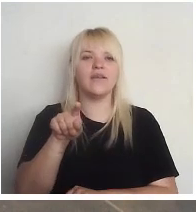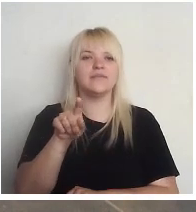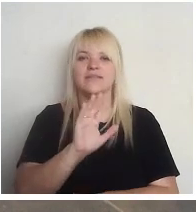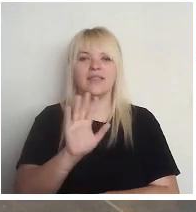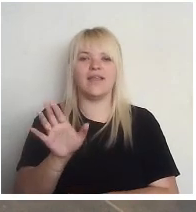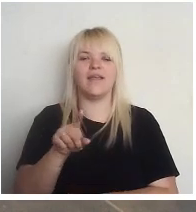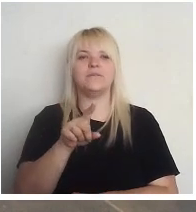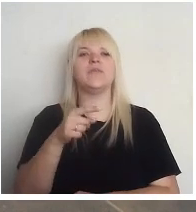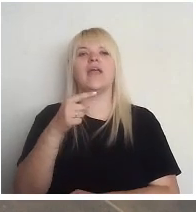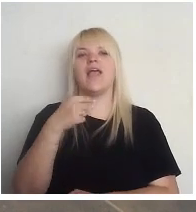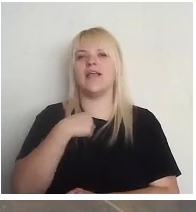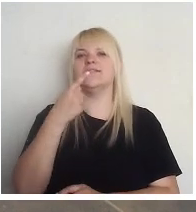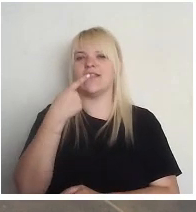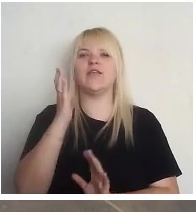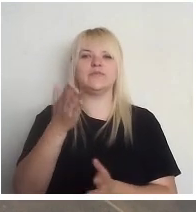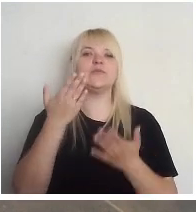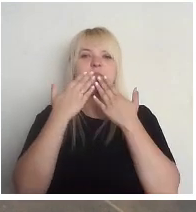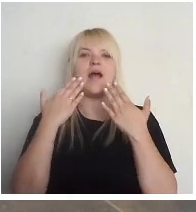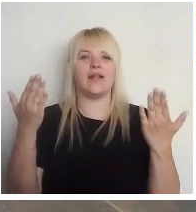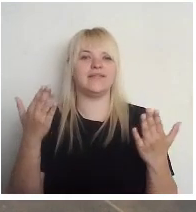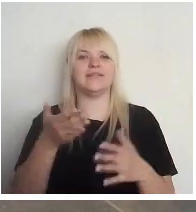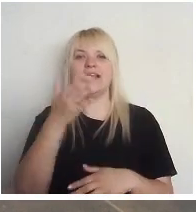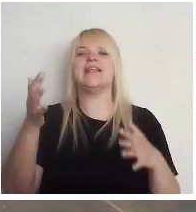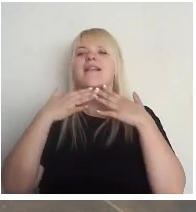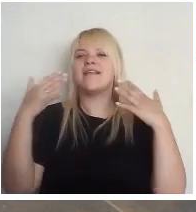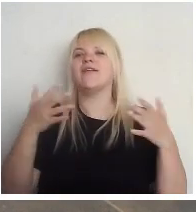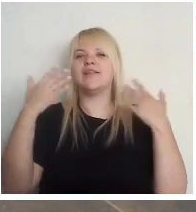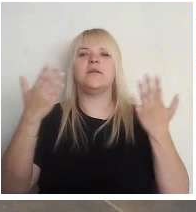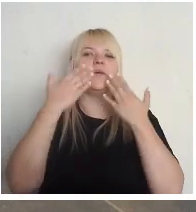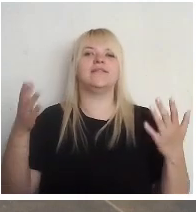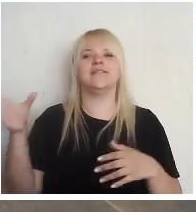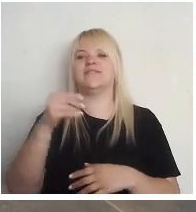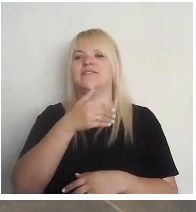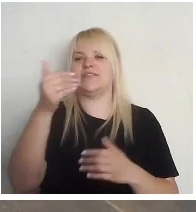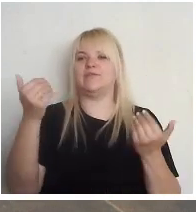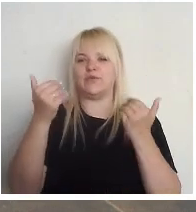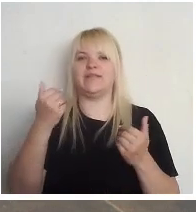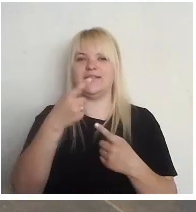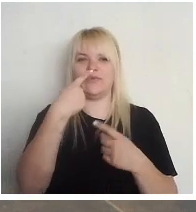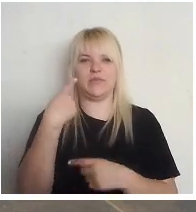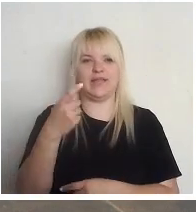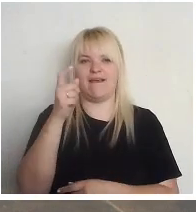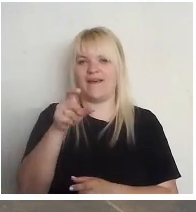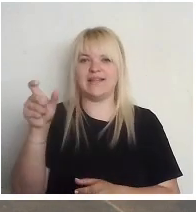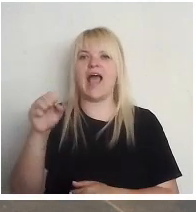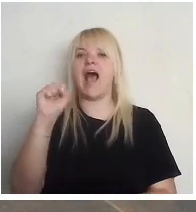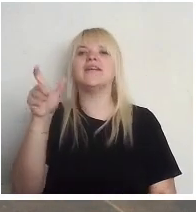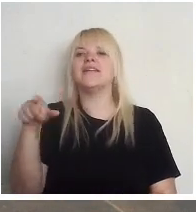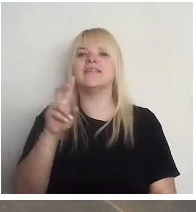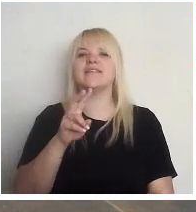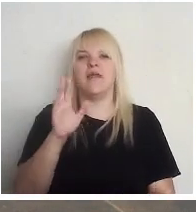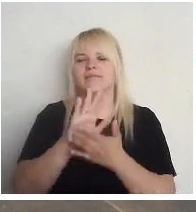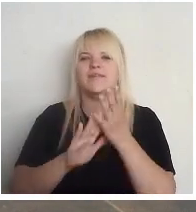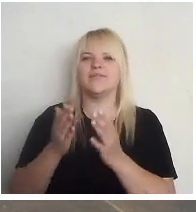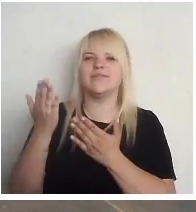Tad es teikšu paldies. Lielu, lielu paldies visiem mūsu šodienas runātājiem, kas teica bija Agnese. Jā, piedošana.